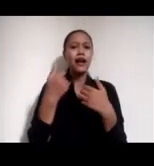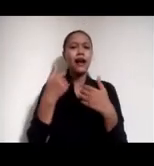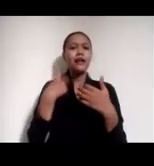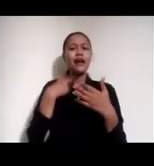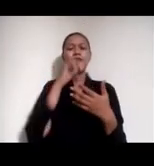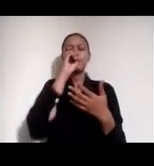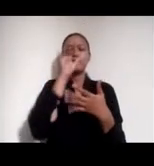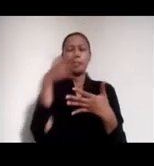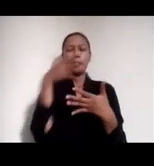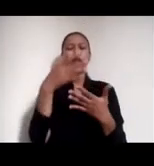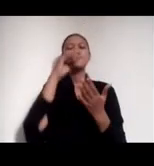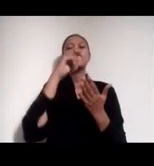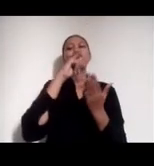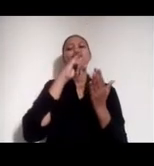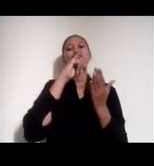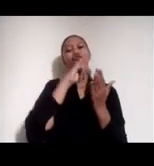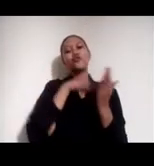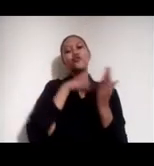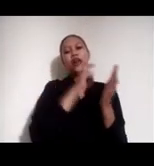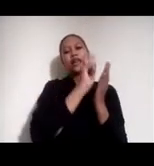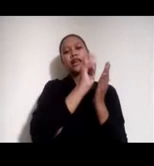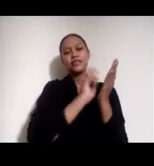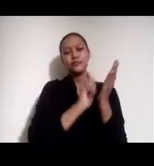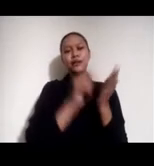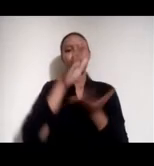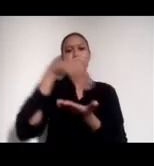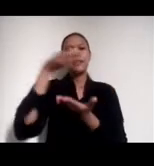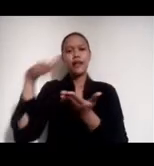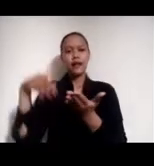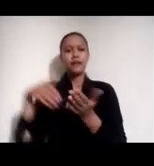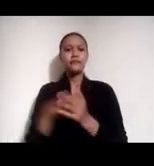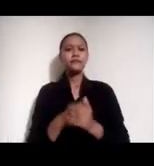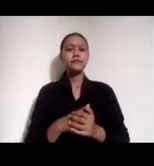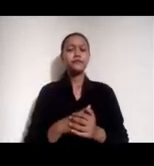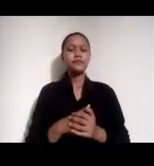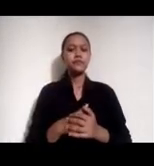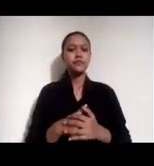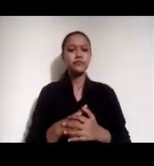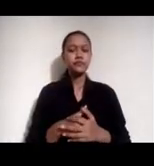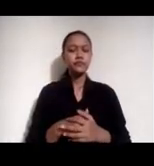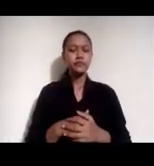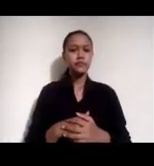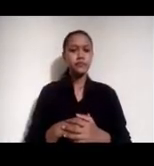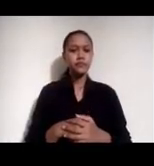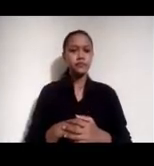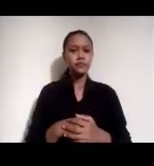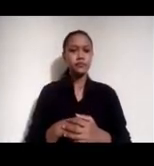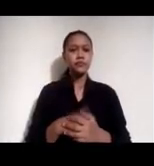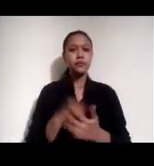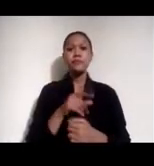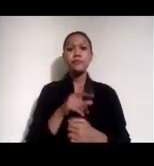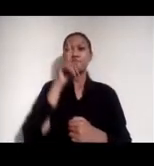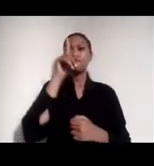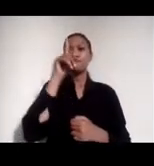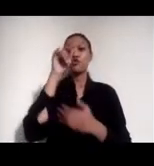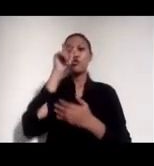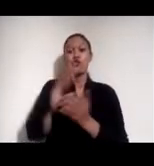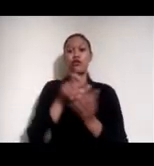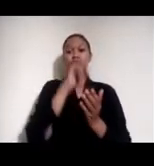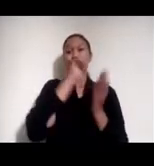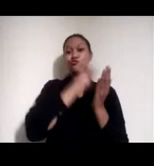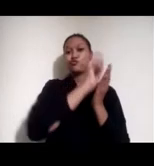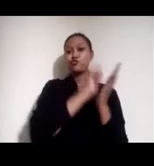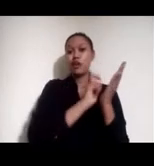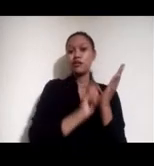Nah ini yang perlu dilakukan seorang jurnalis Ketika kita sudah mempraktikan